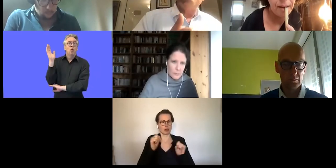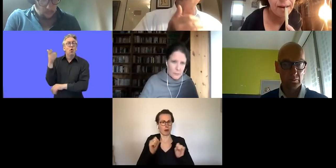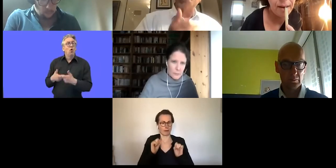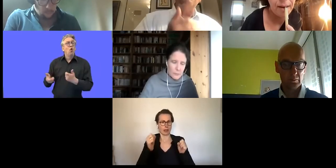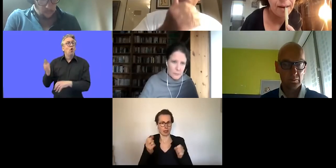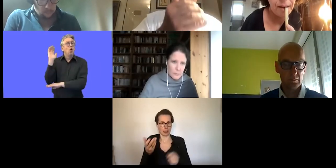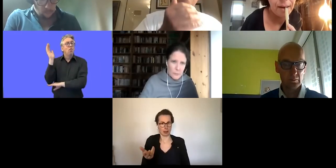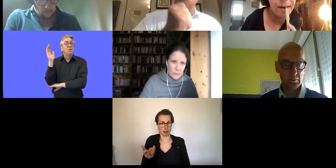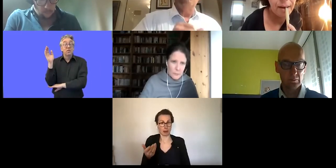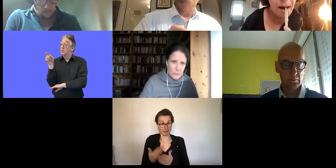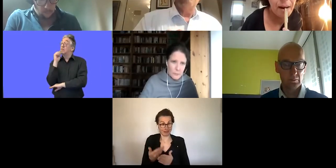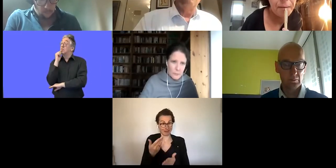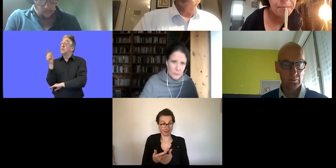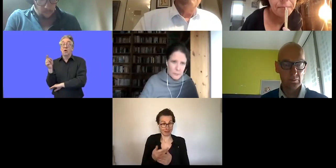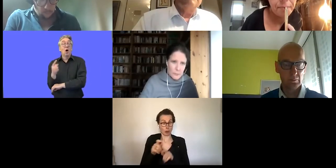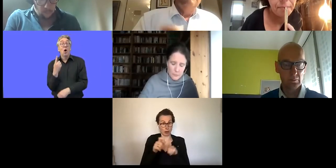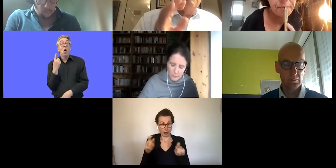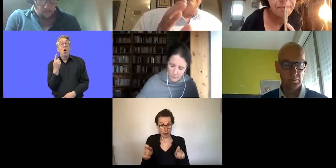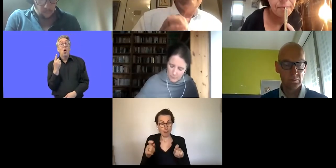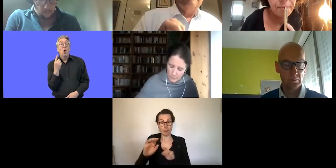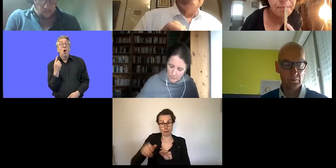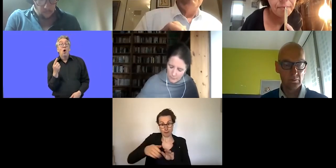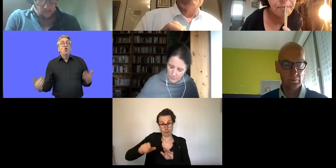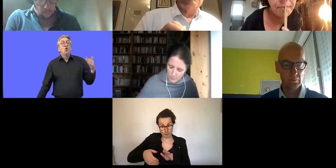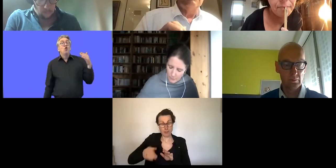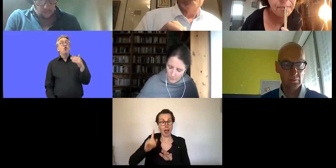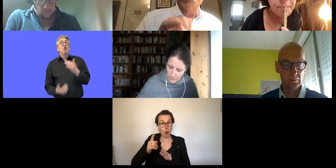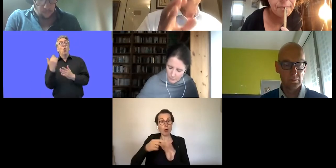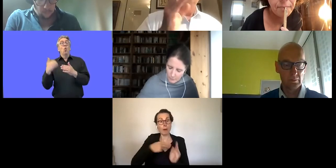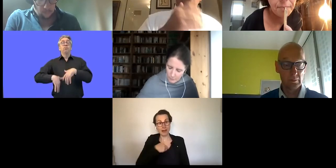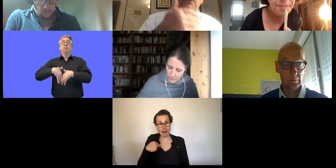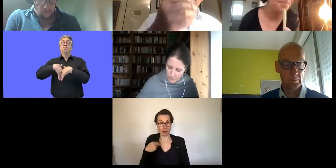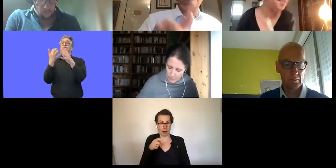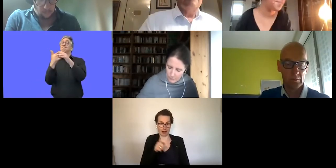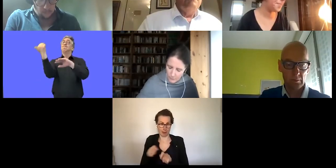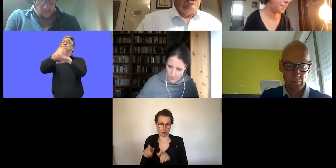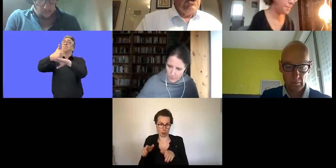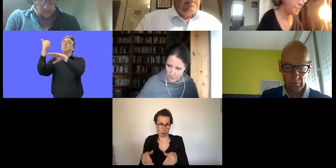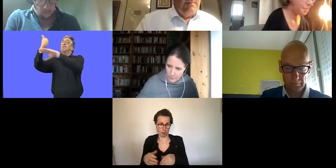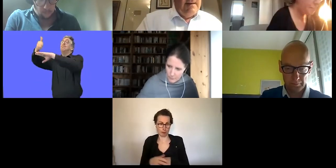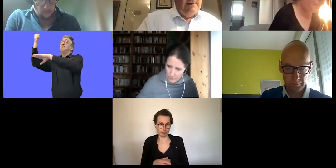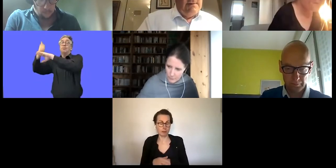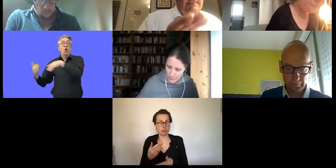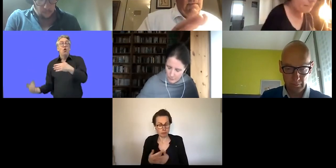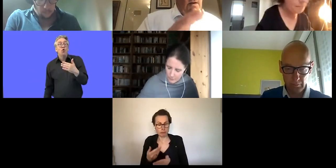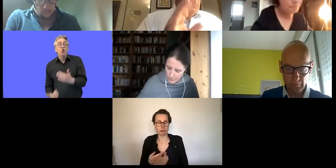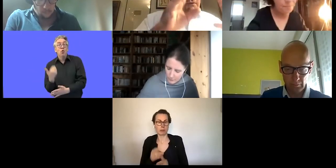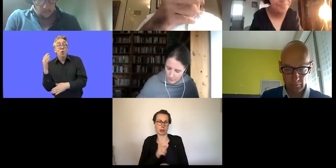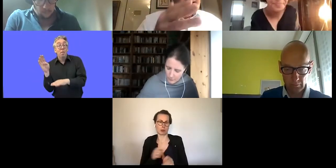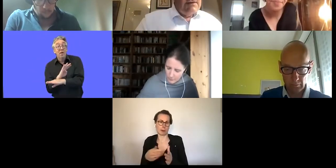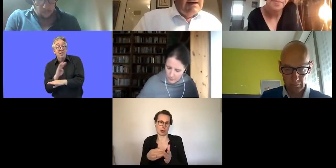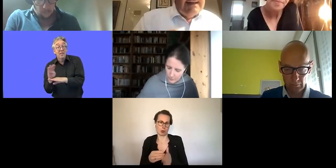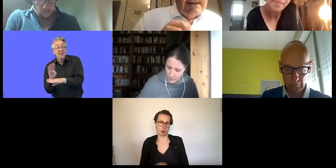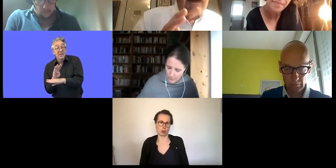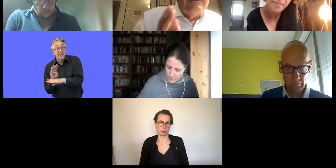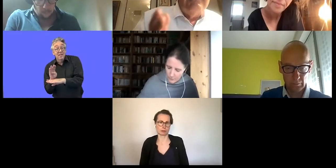Unternehmen beschäftigen in einem hohen Ausmaß benachteiligte Personengruppen, unter anderem Menschen mit Behinderung. Und wie